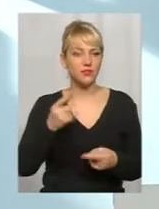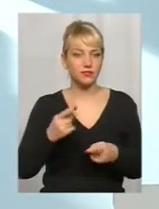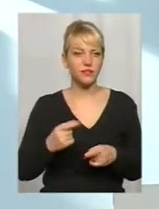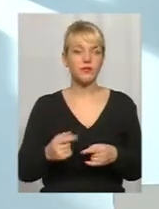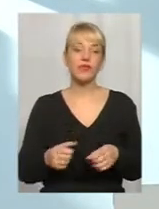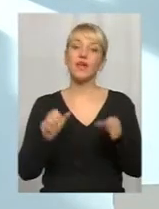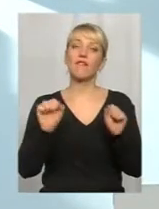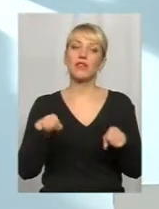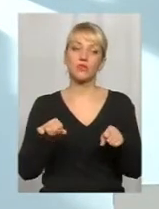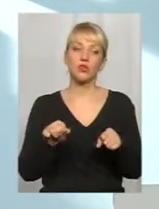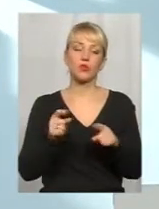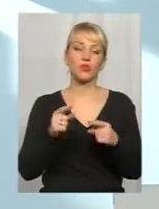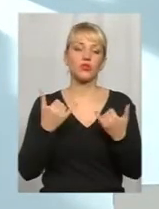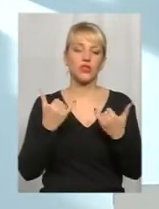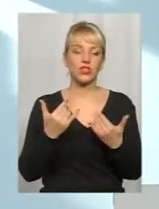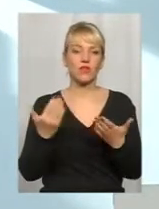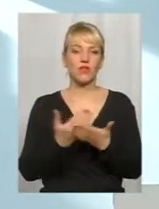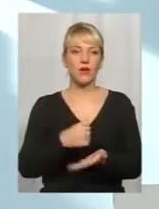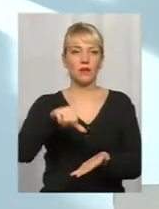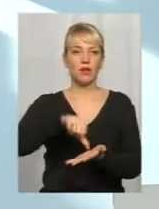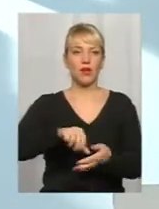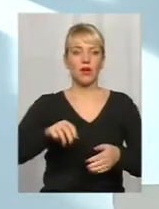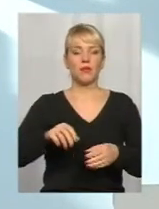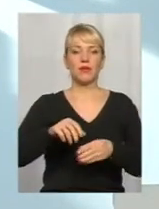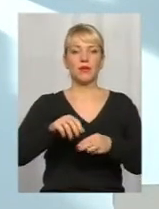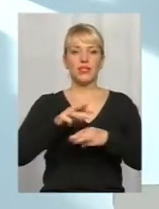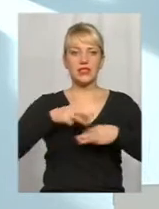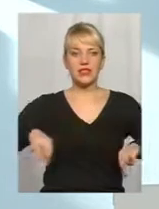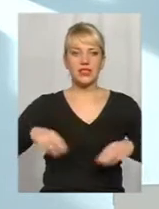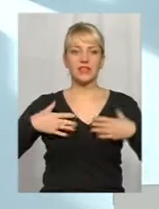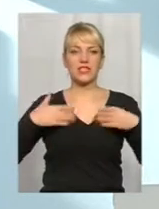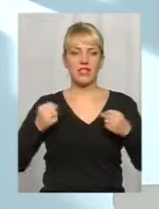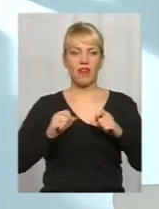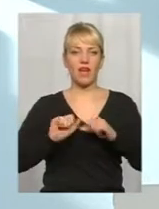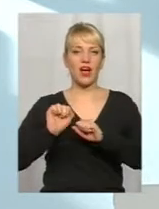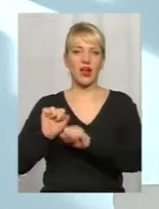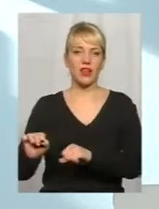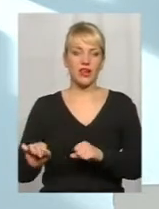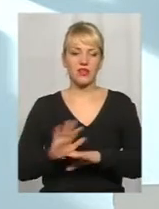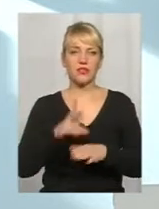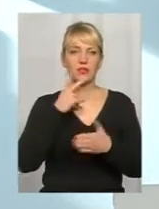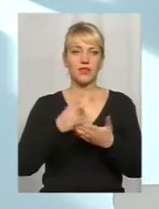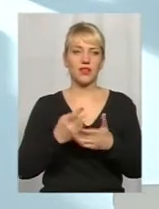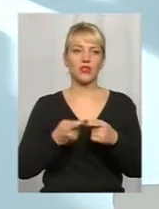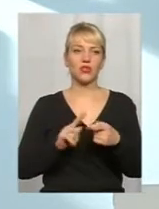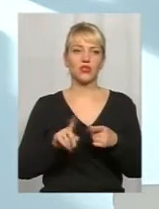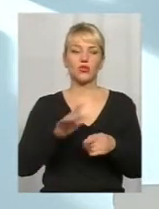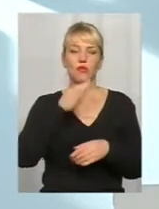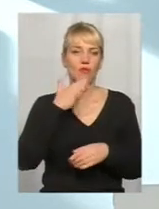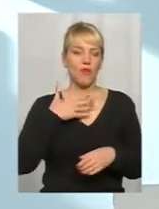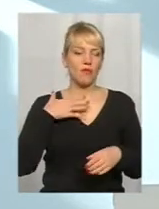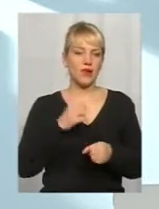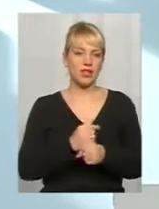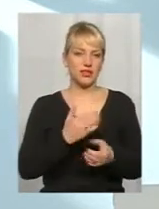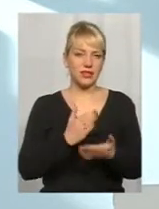сейчас нові представітели, да, Міністерства здравоохранення, несмотря на то, що к ним достаточно багато претензій,